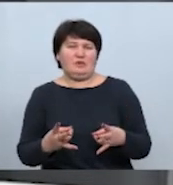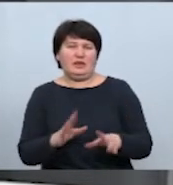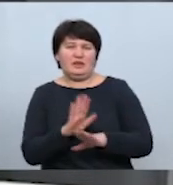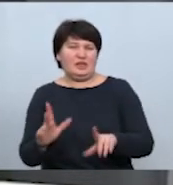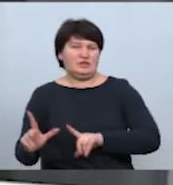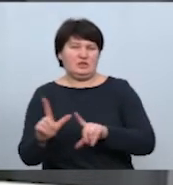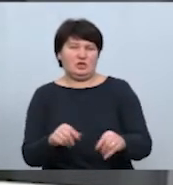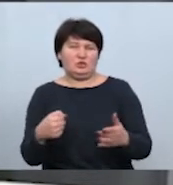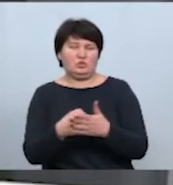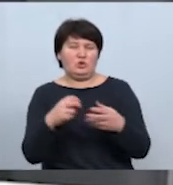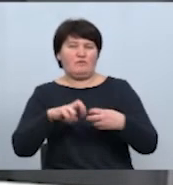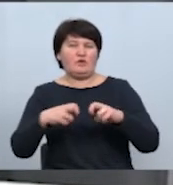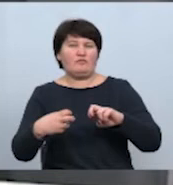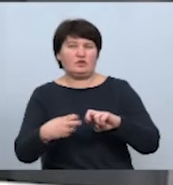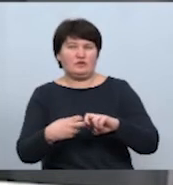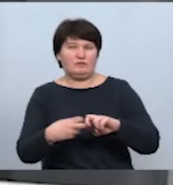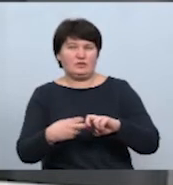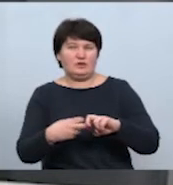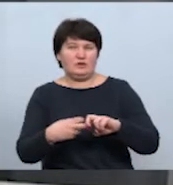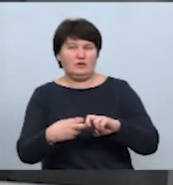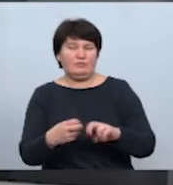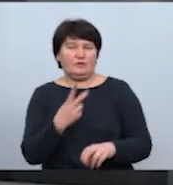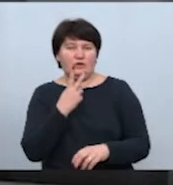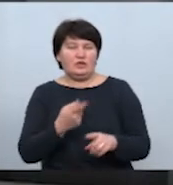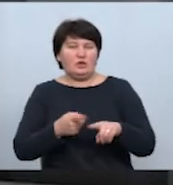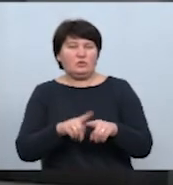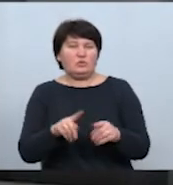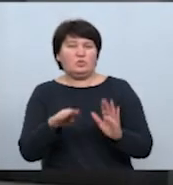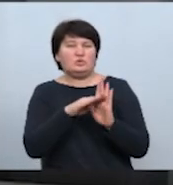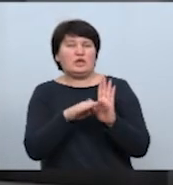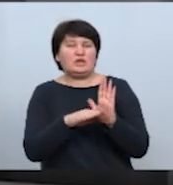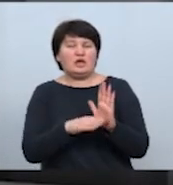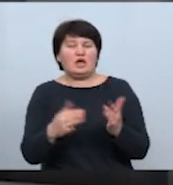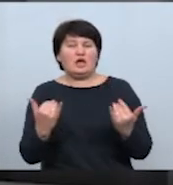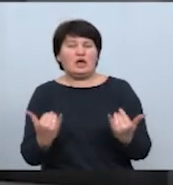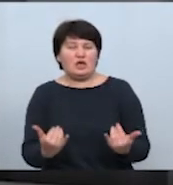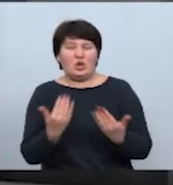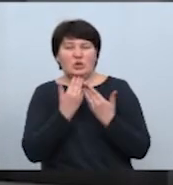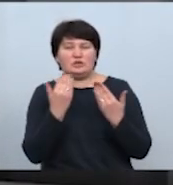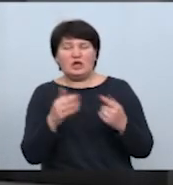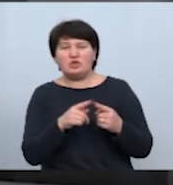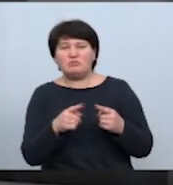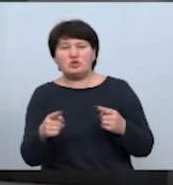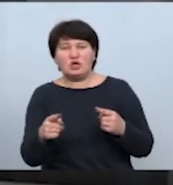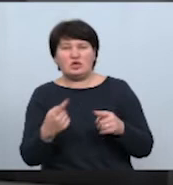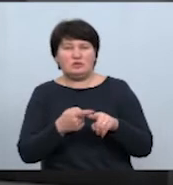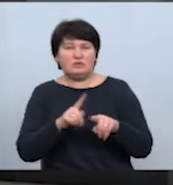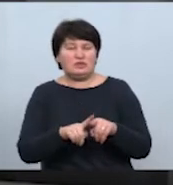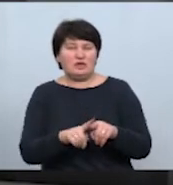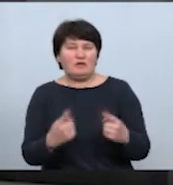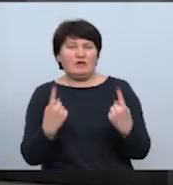до Івано-Франківського. Незважаючи на ту статистику, яка є останнім часом, це значний ріст.